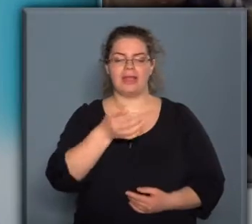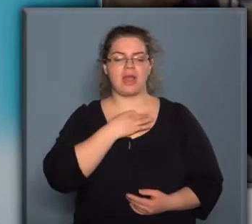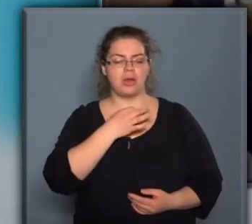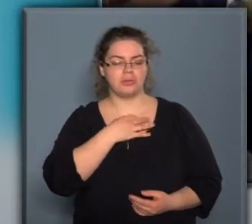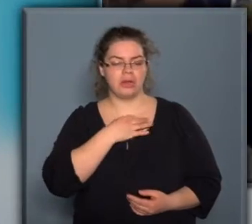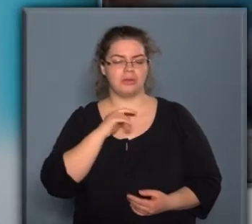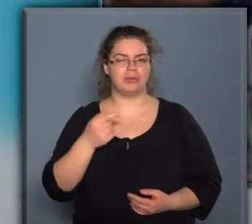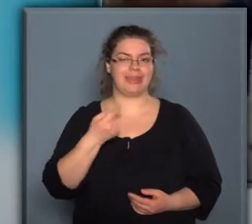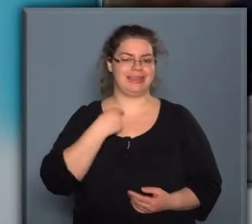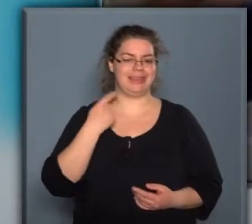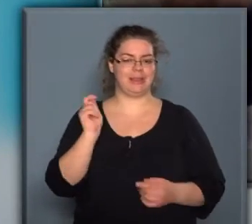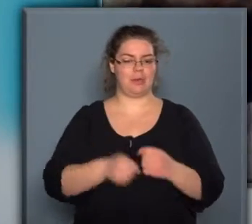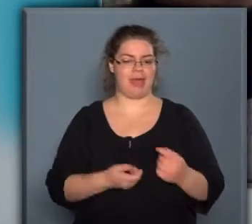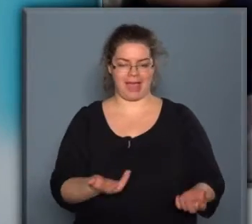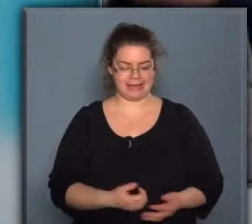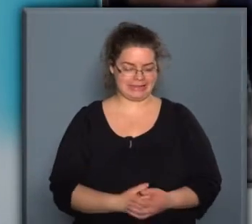disznóvágás?